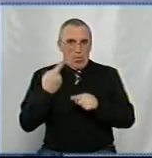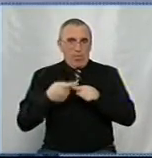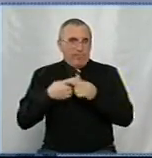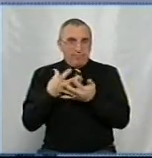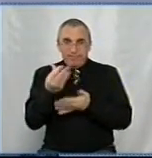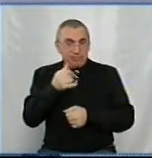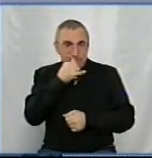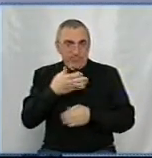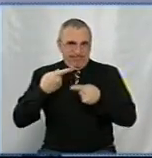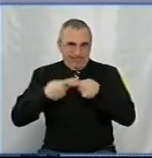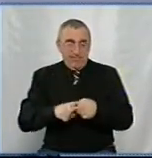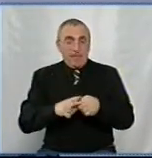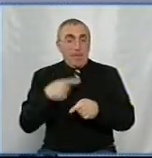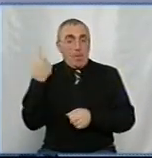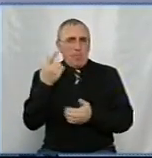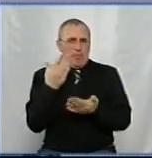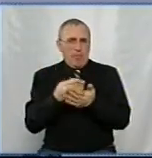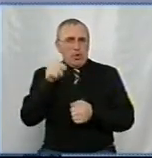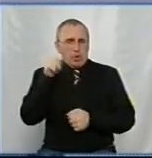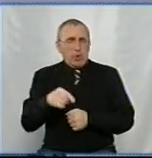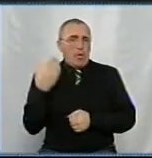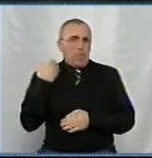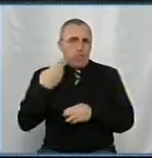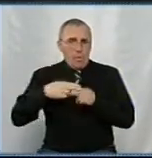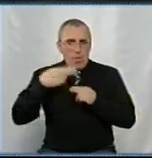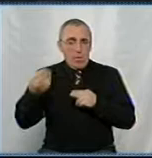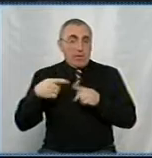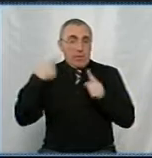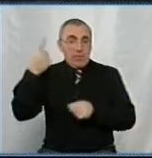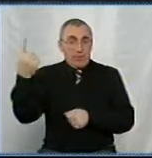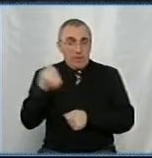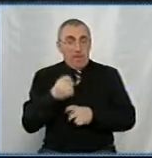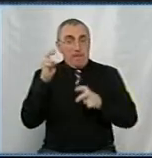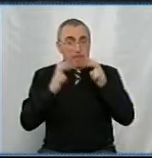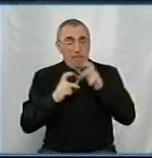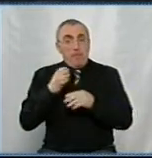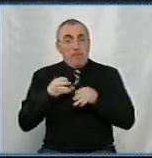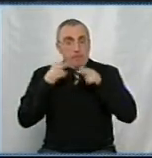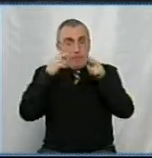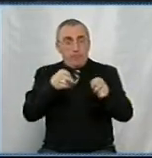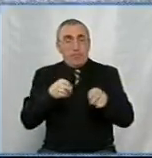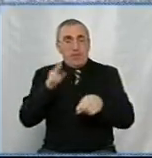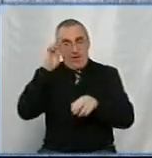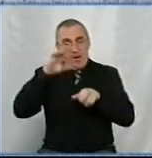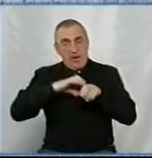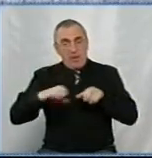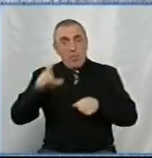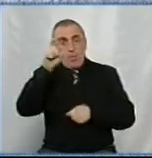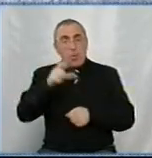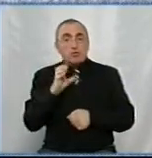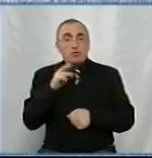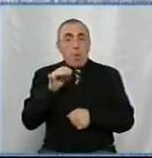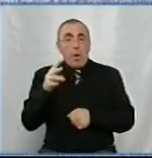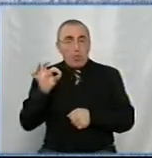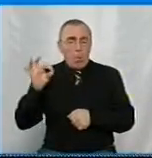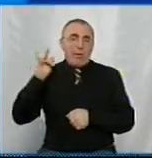борг. Говорить, по області мають тисячу боржників. Наступного тижня працівники підприємства поїдуть перекривати каналізацію боржникам у Смоліне